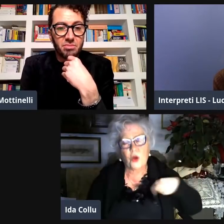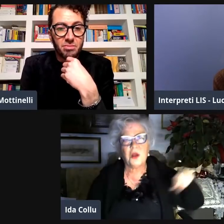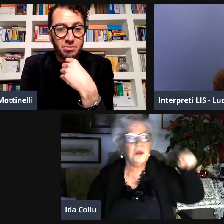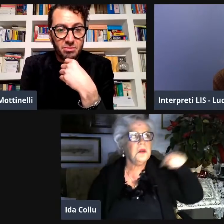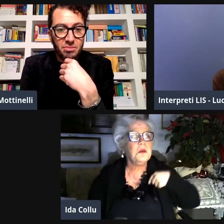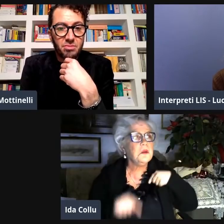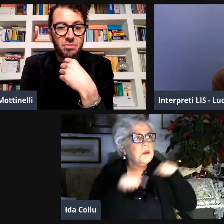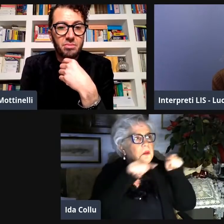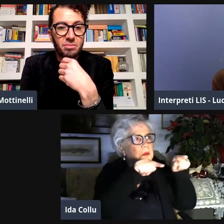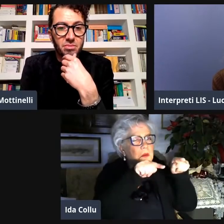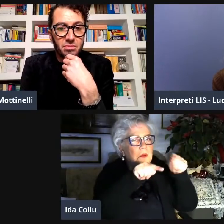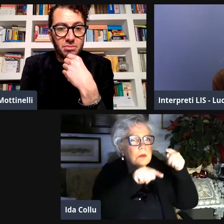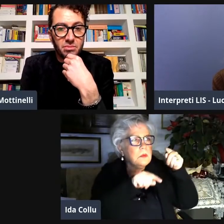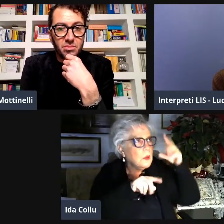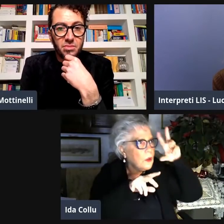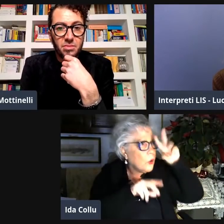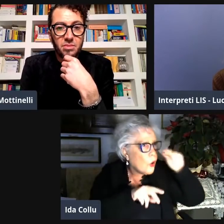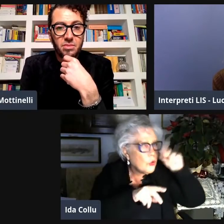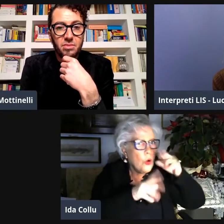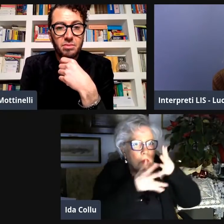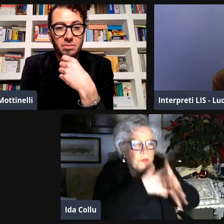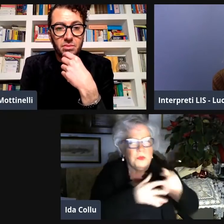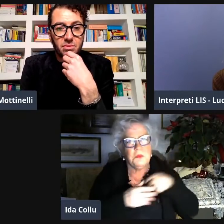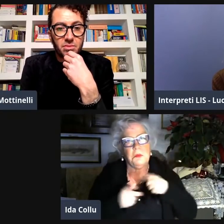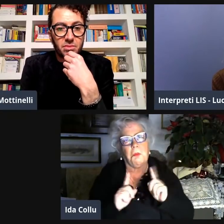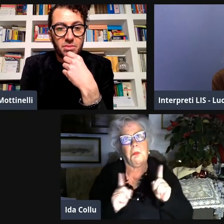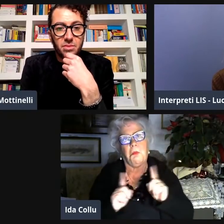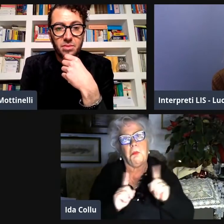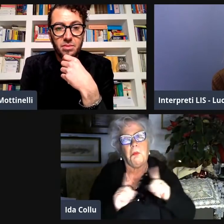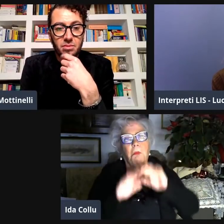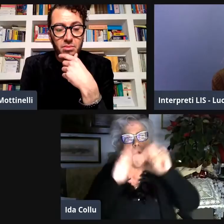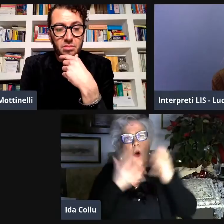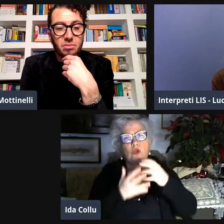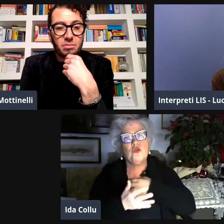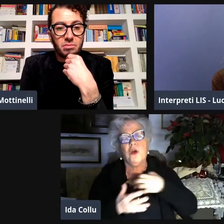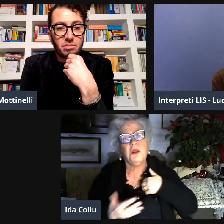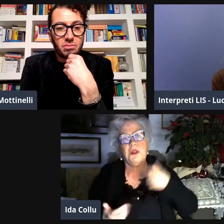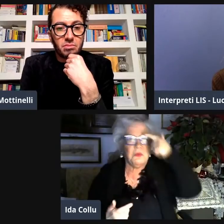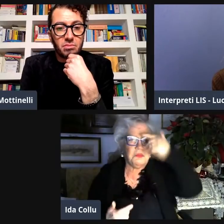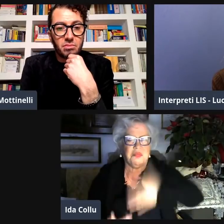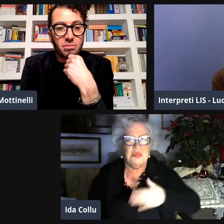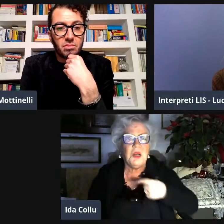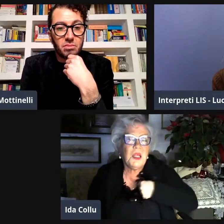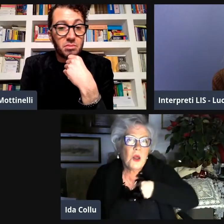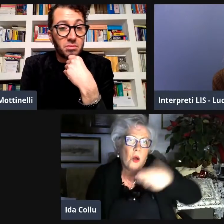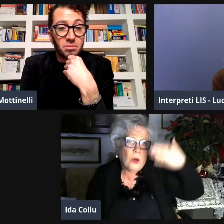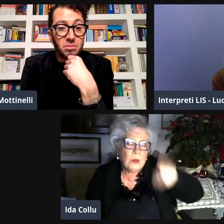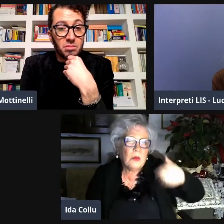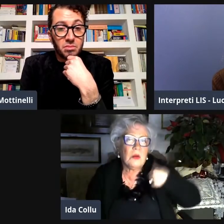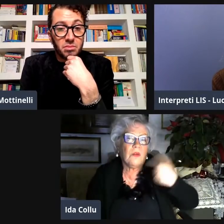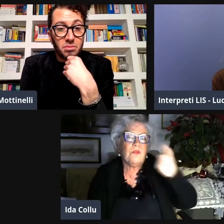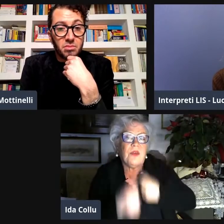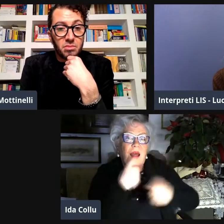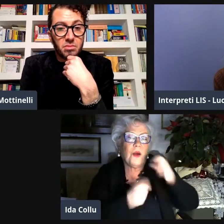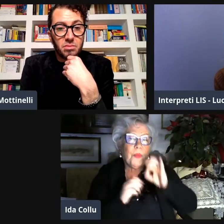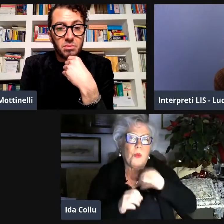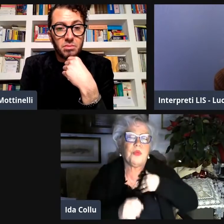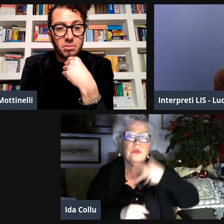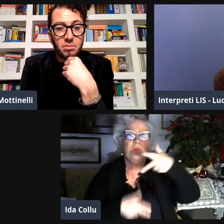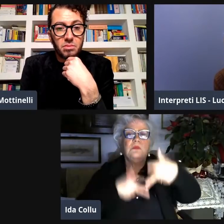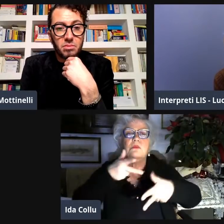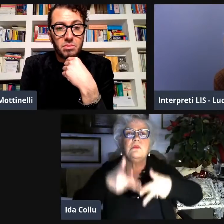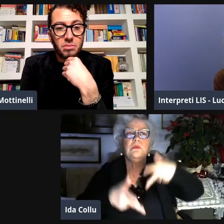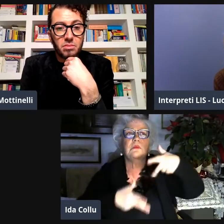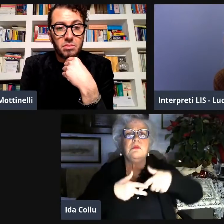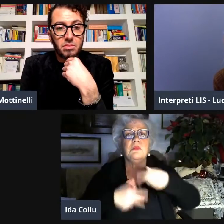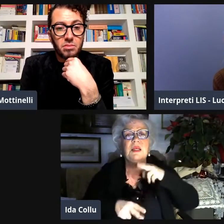Raduzzi c'era Anna Folchi e tanti altri che si erano approfonditi su questo io in realtà all'epoca non